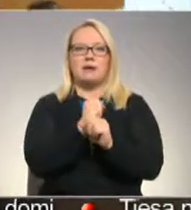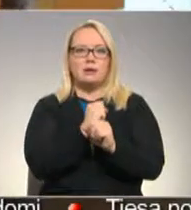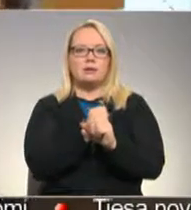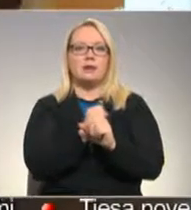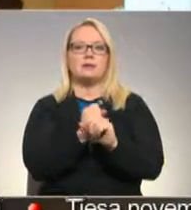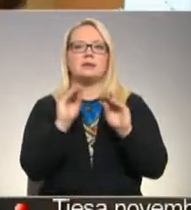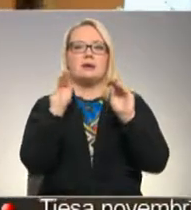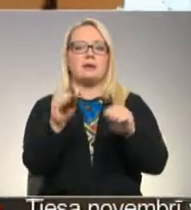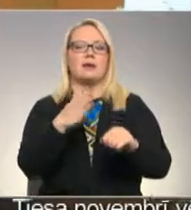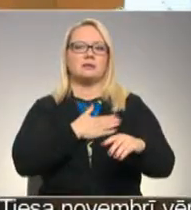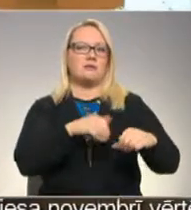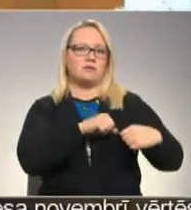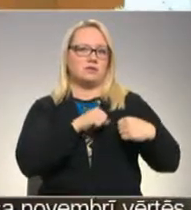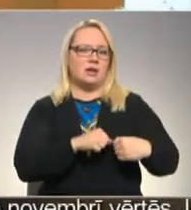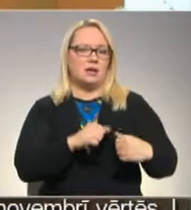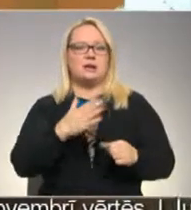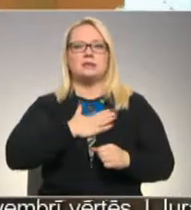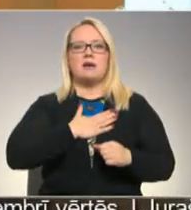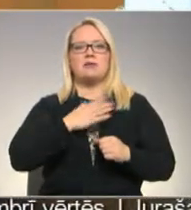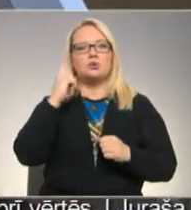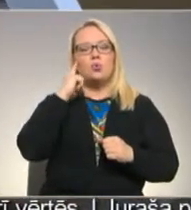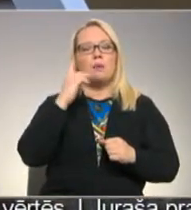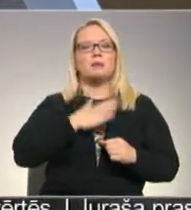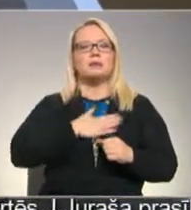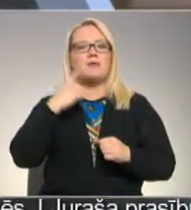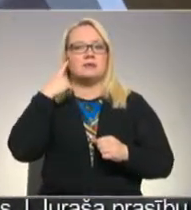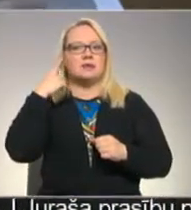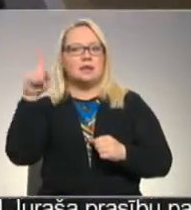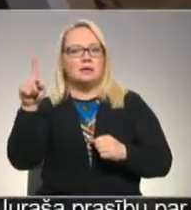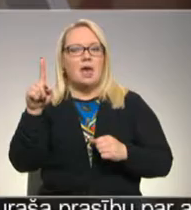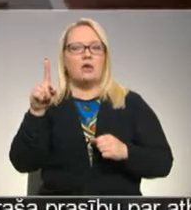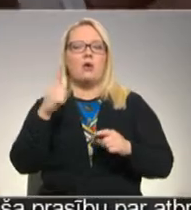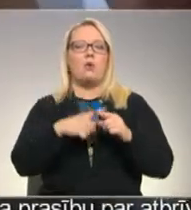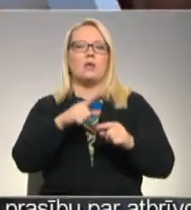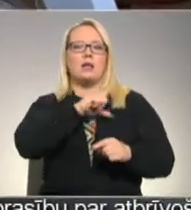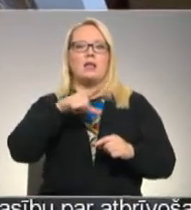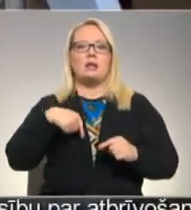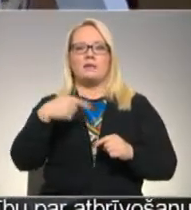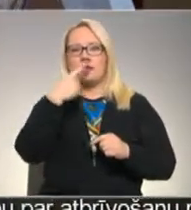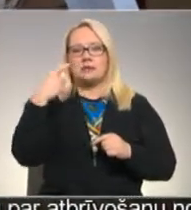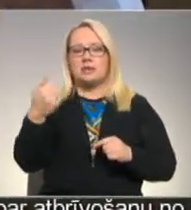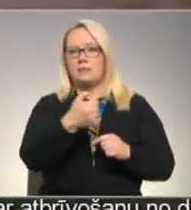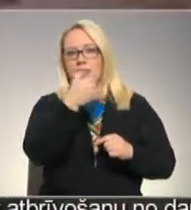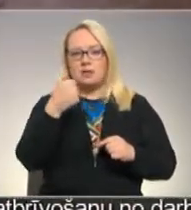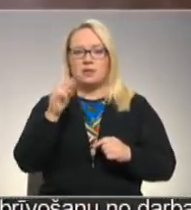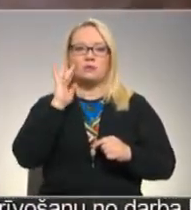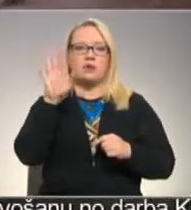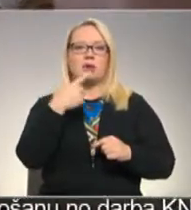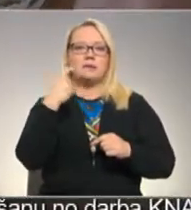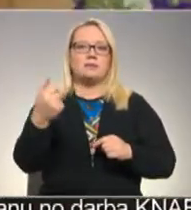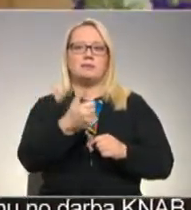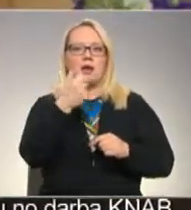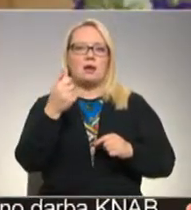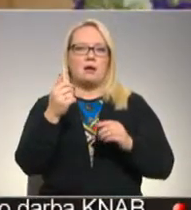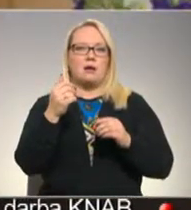savu sirdi, savas dūmas, savu ideju. Lūdējās Latvijas cimtgadē ceram, ka būs sem samatnieki jau šumā